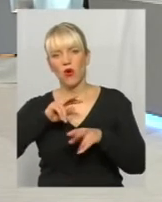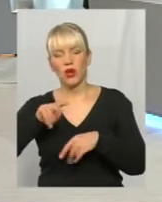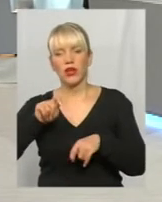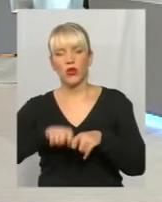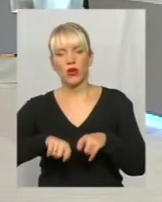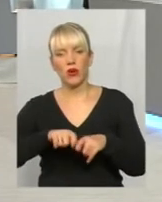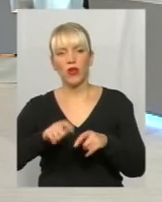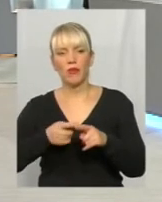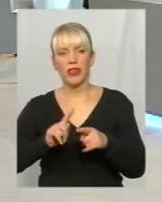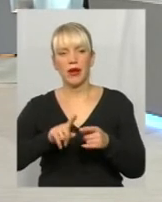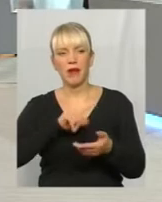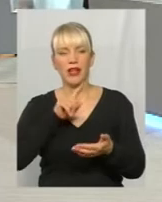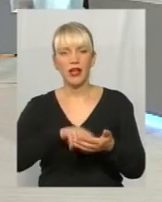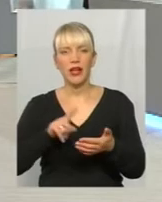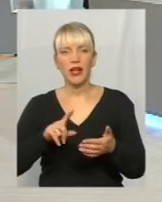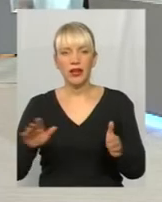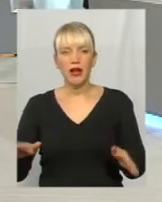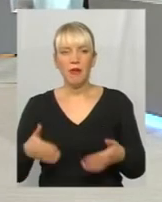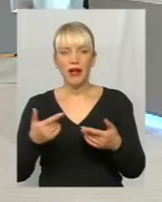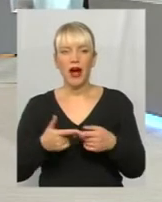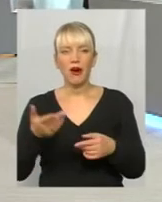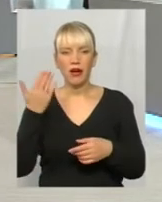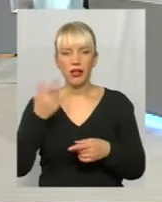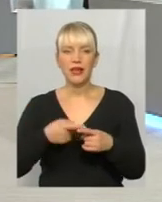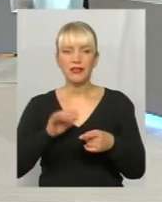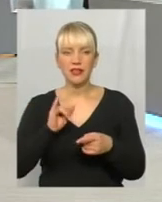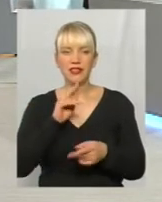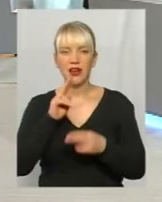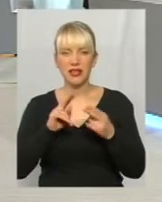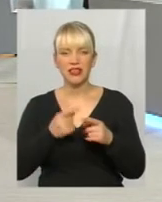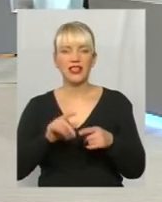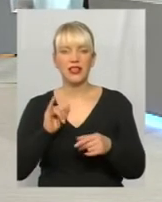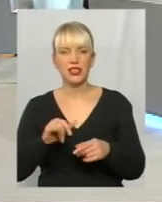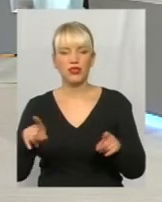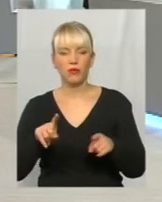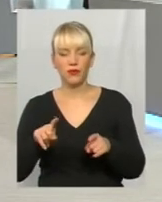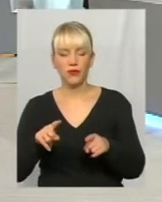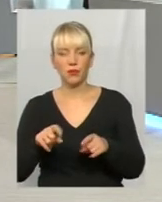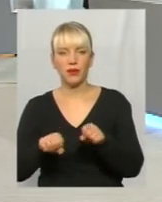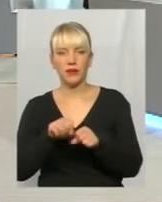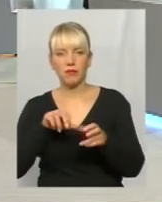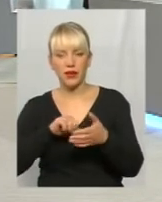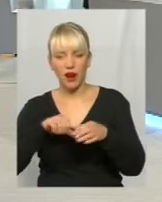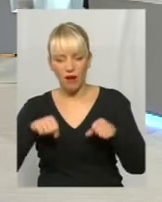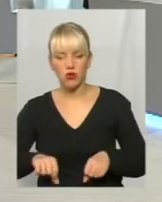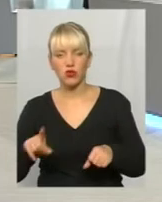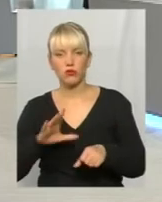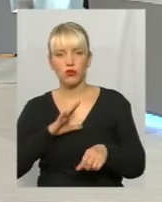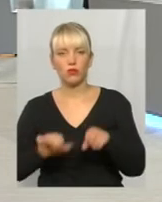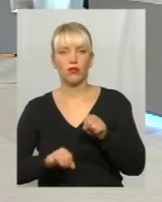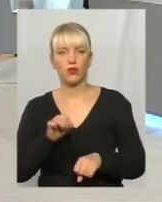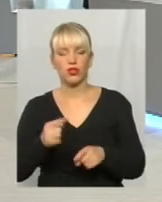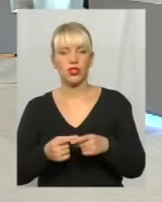питаннях, які підняв громадянин цієї скарзі, тому право, що було порушено. Іншими словами, коли